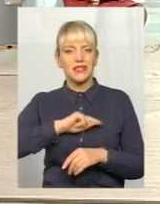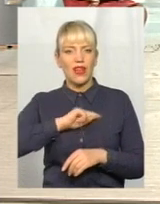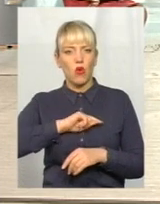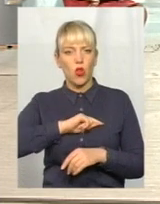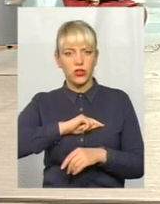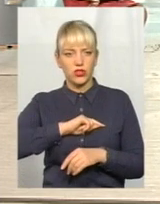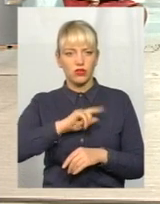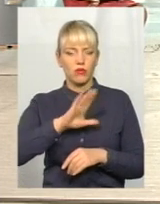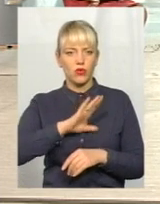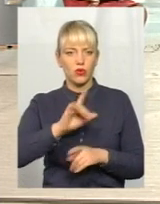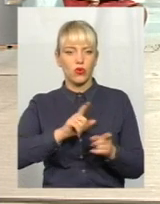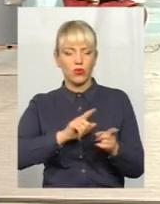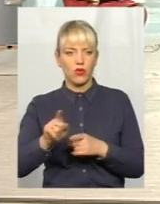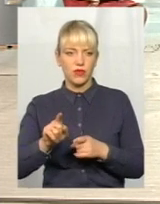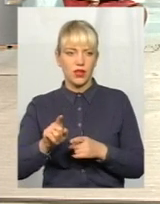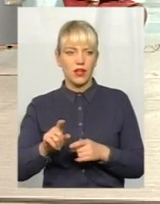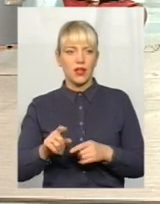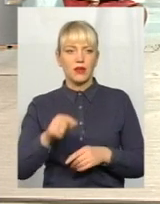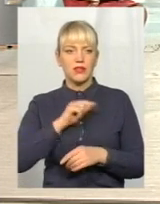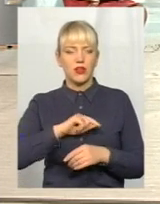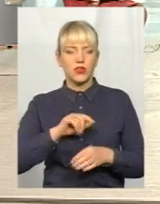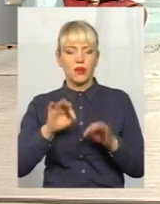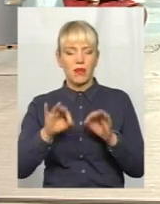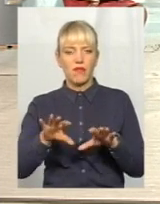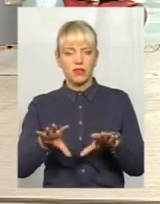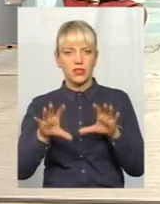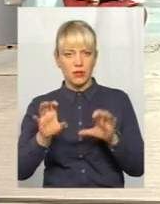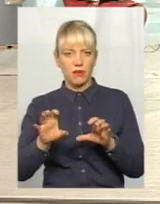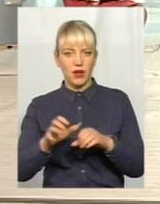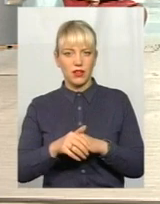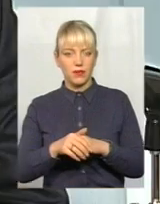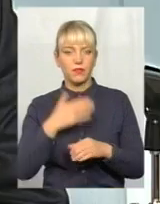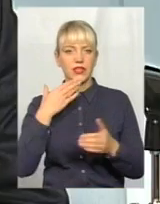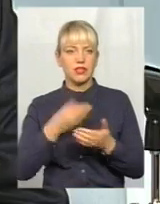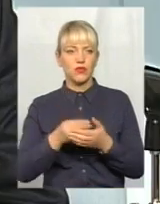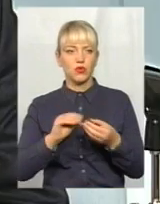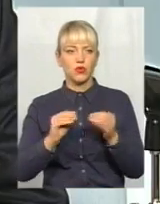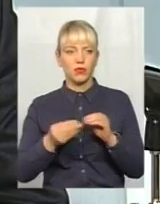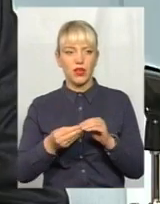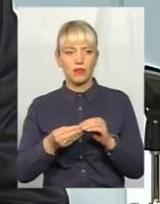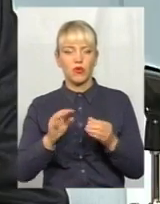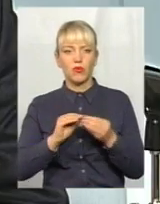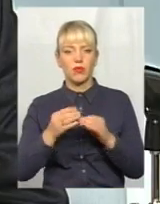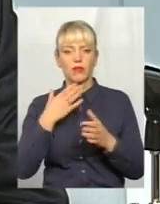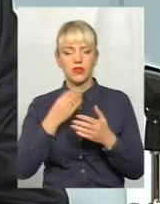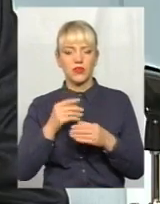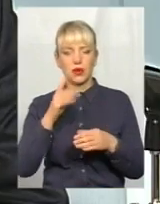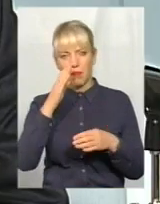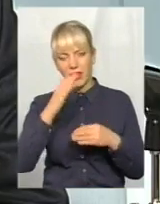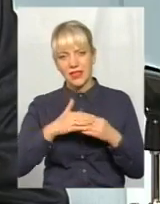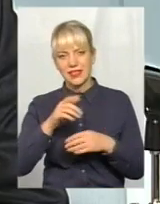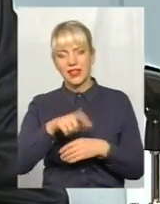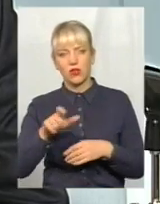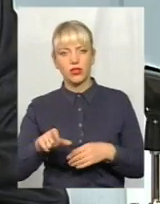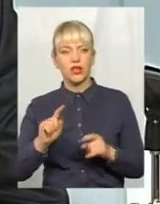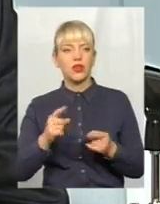були готові, психологічно правильно сприймали свою проблему, проблему своїх близьких людей. Адже, дійсно,